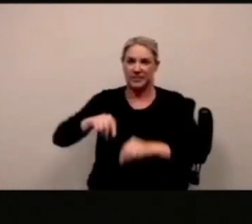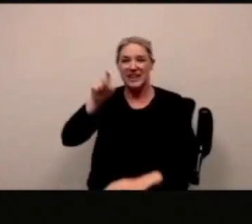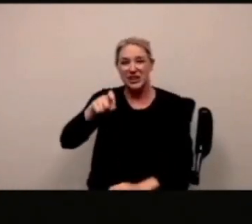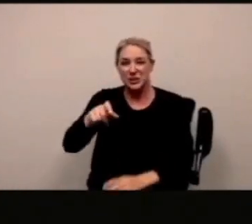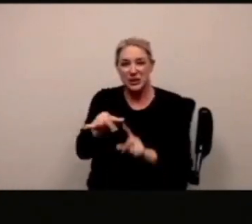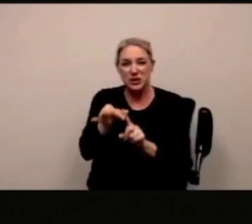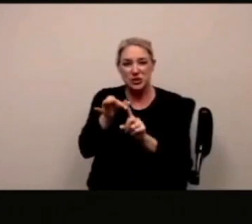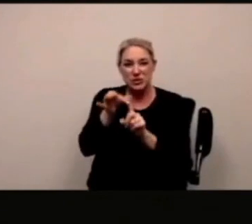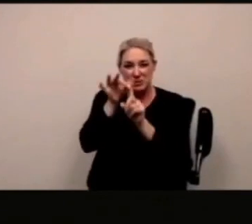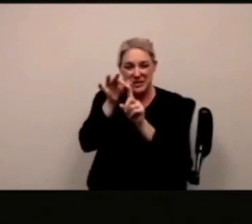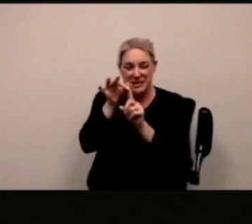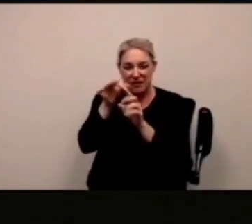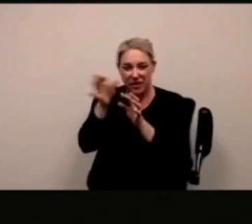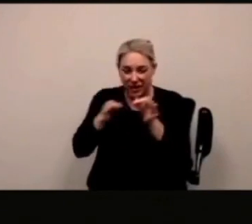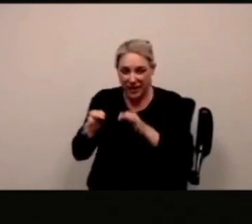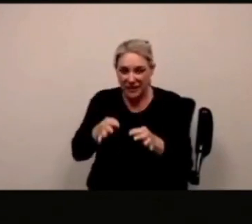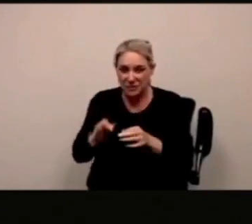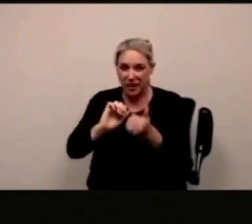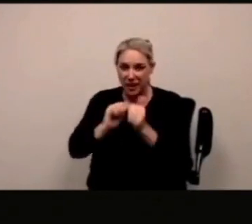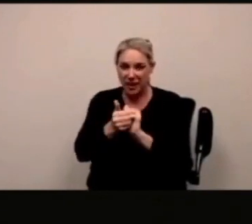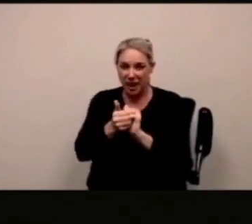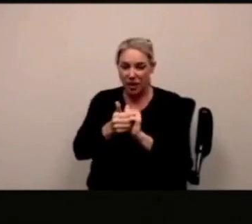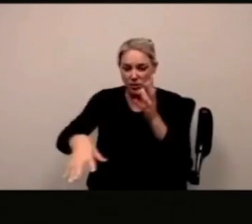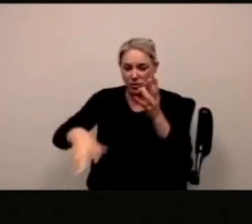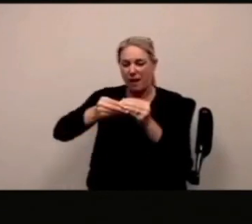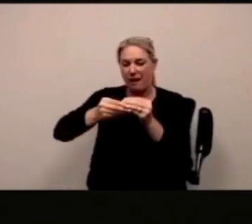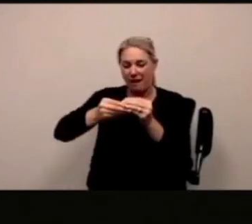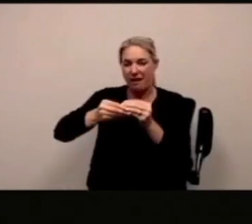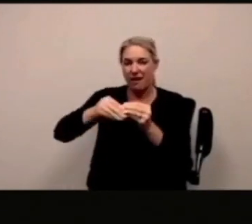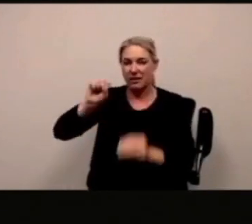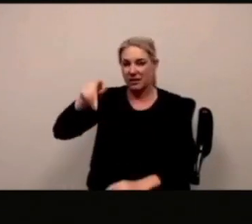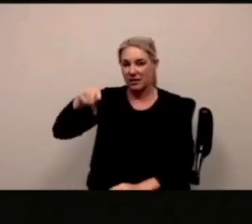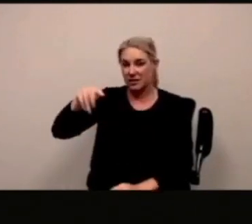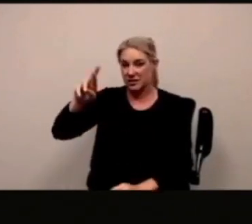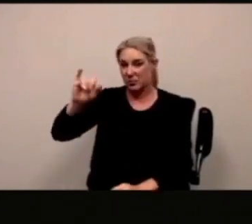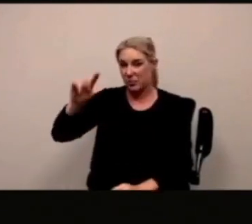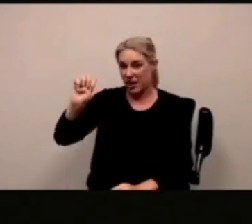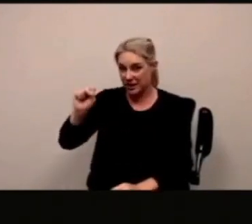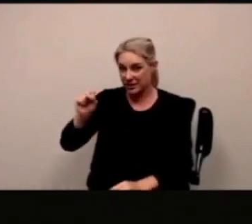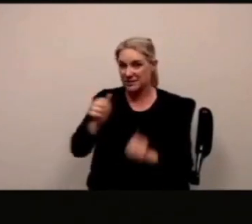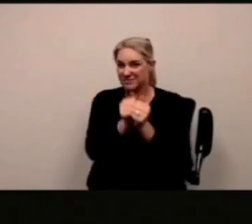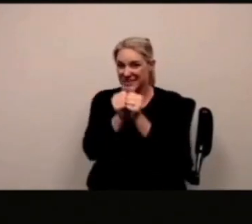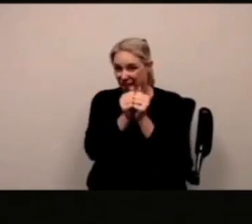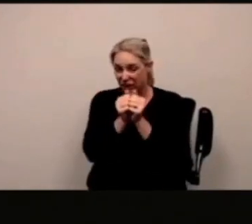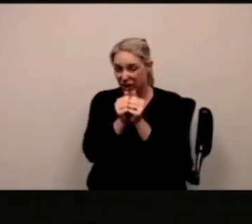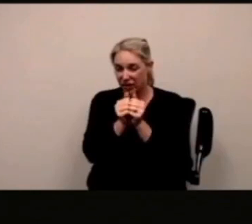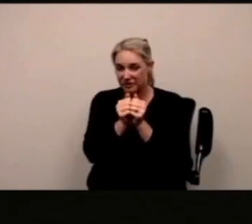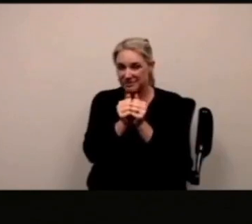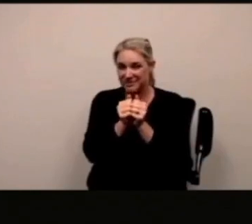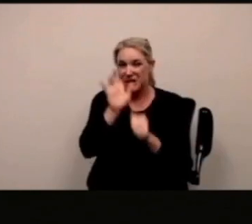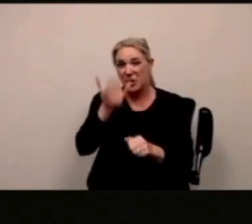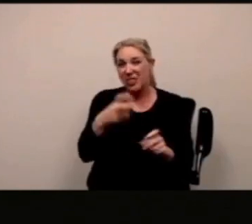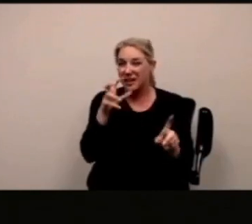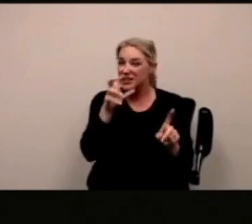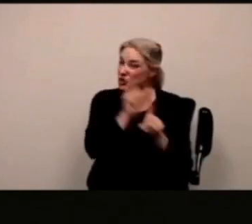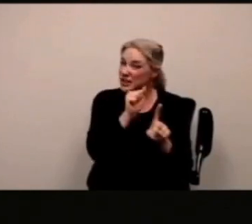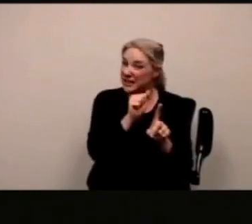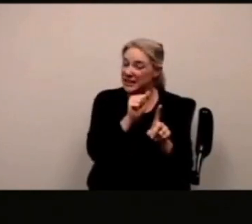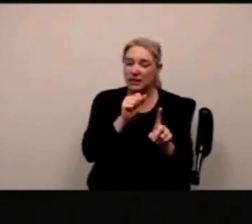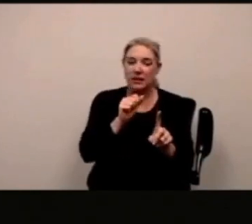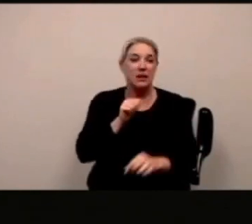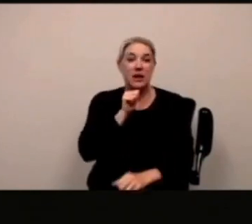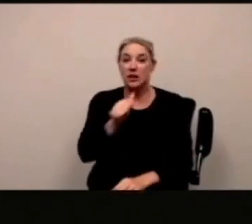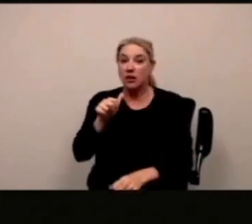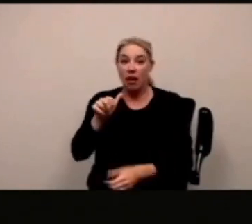forse dovremmo specificare quale è la parte dell'altro sprite sta appiccicato all'altro sprite e non so come potremmo fare